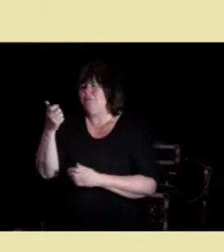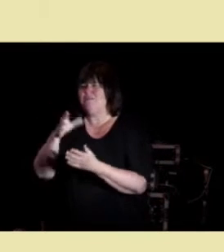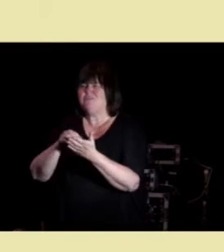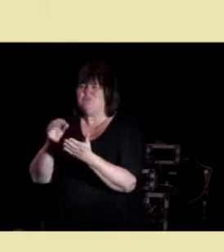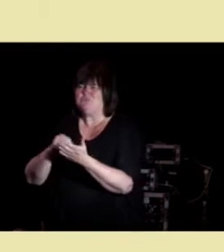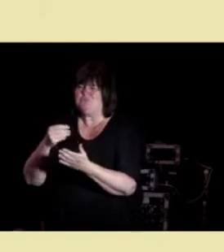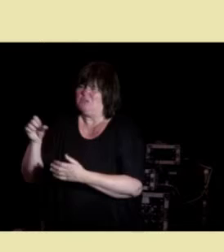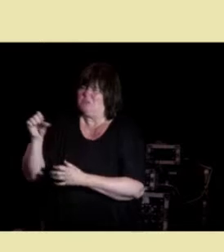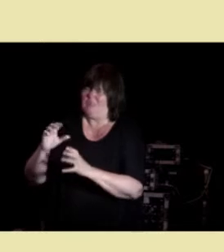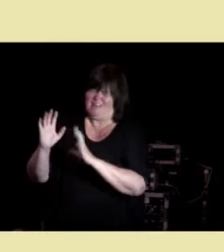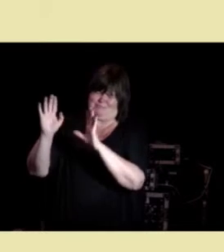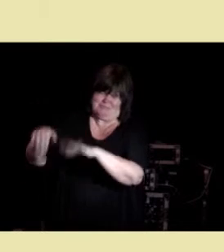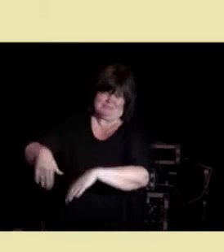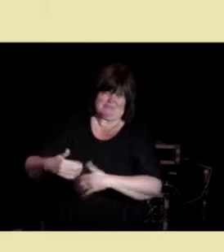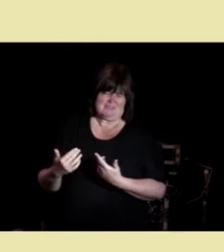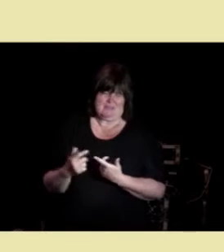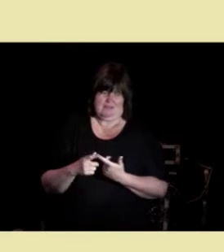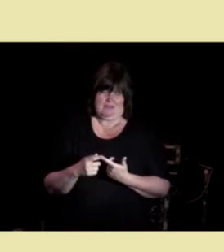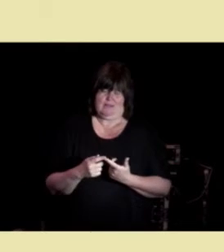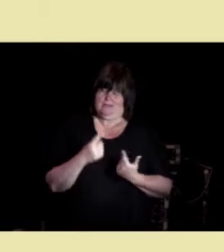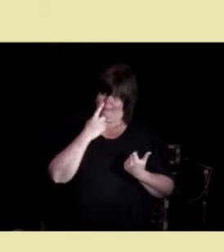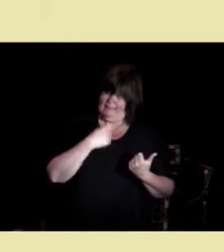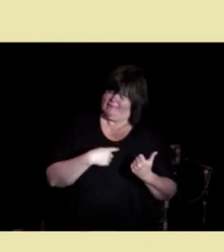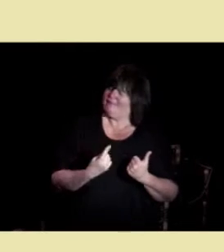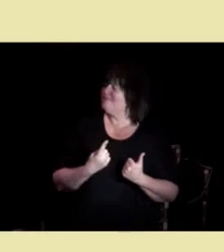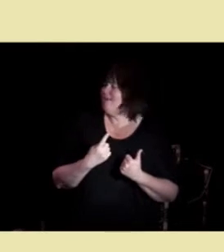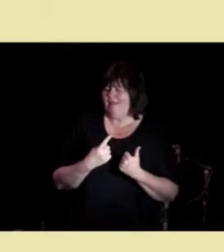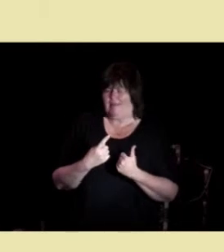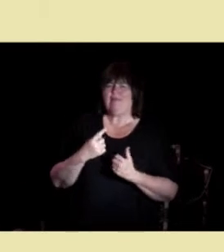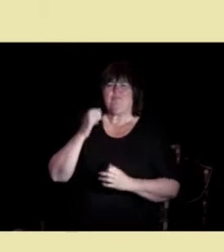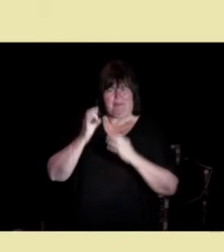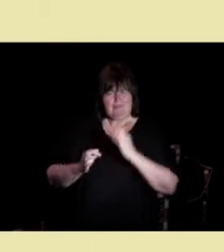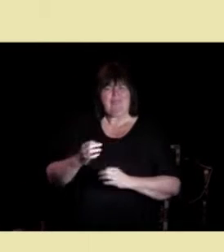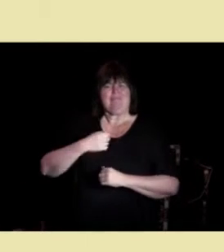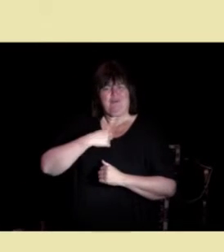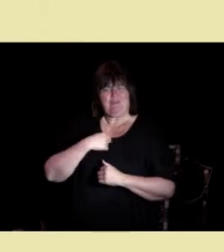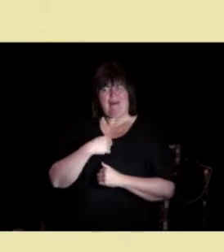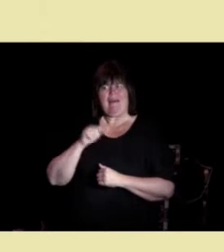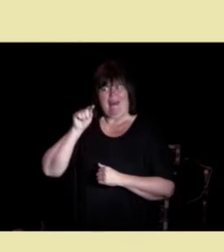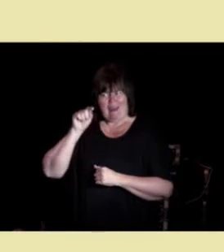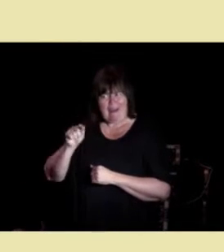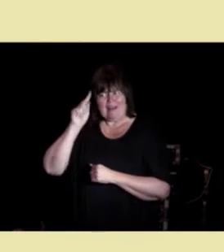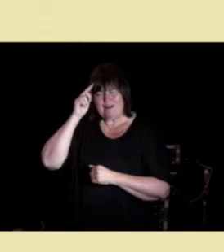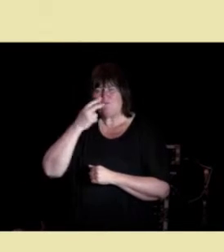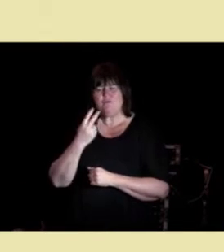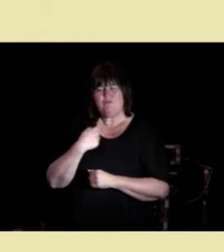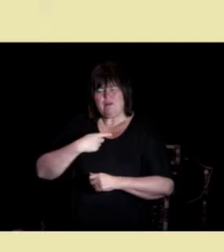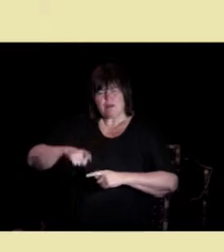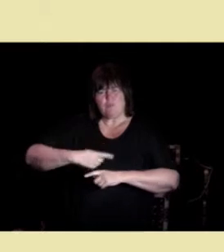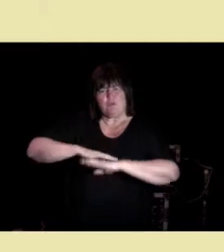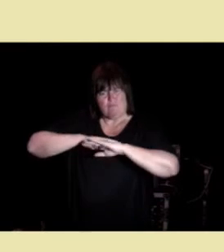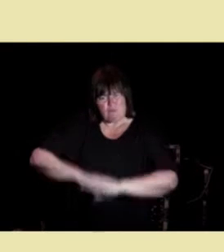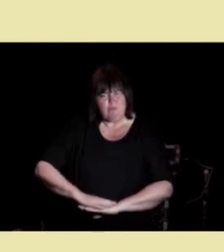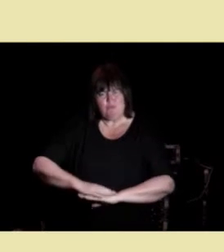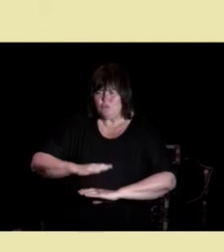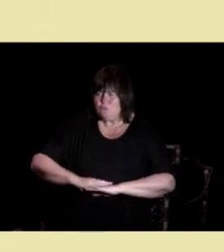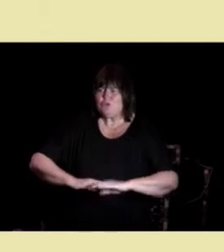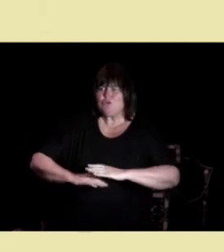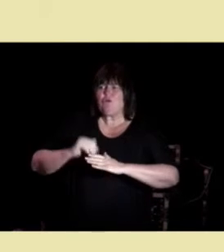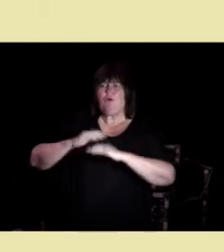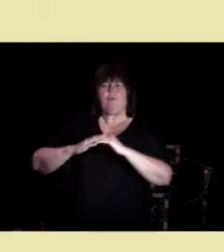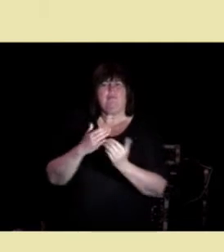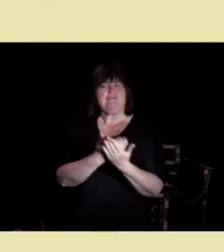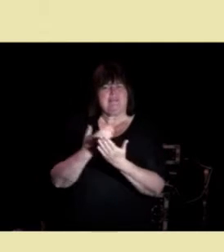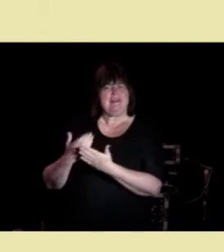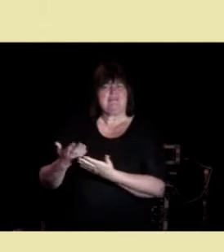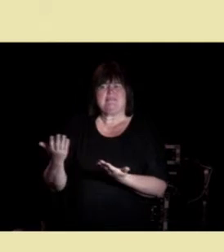og dårlig, ikke sant?» Sånn er det i kommunen i Norge. Men jeg tenkte, «Det her er perfekt!» «Her kan jeg prøve, for da kunne jeg begynne helt fra bunnen, bygge opp en tjeneste